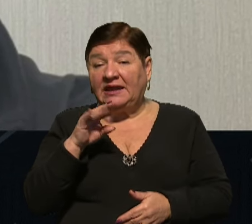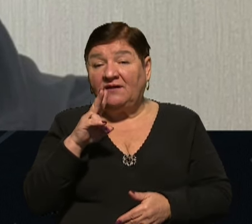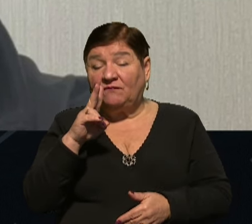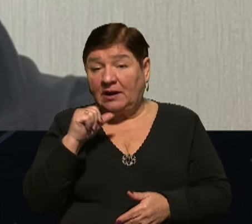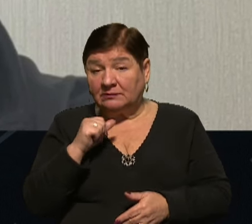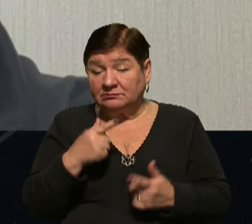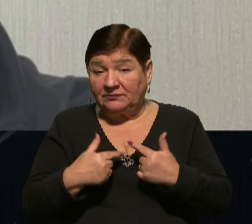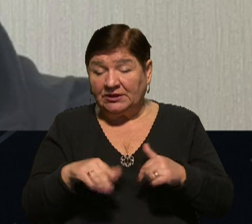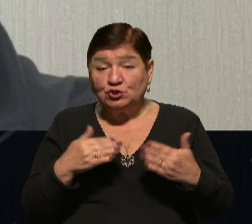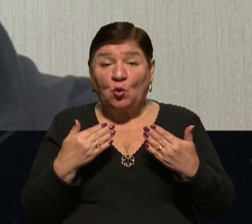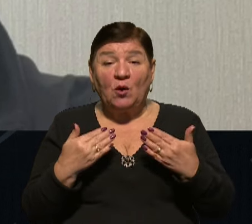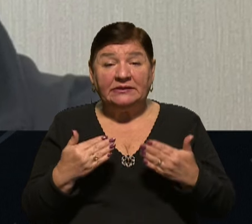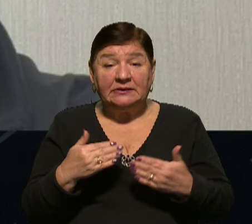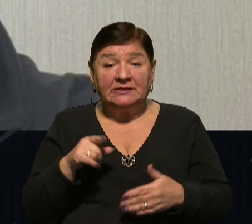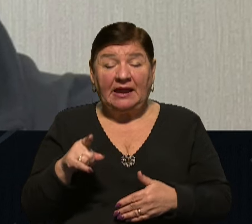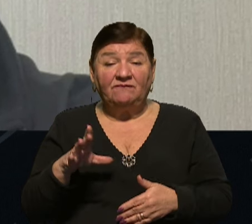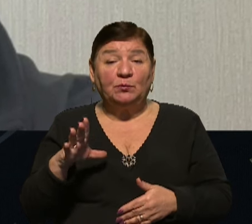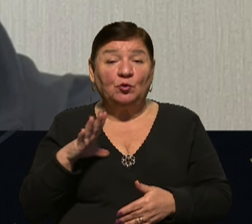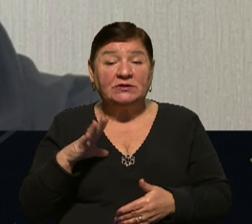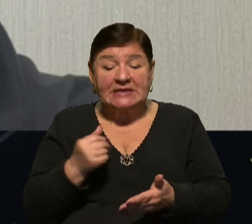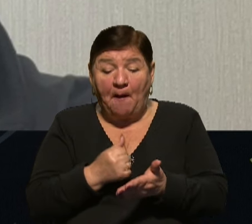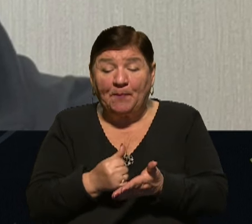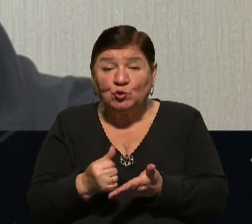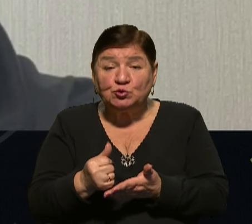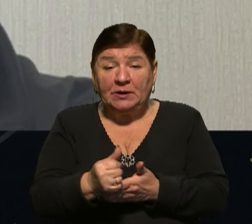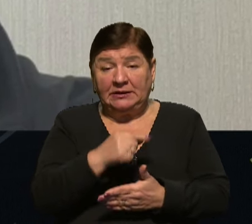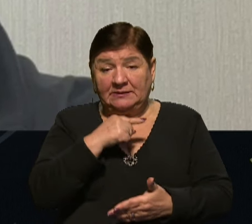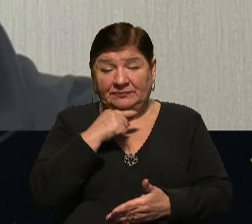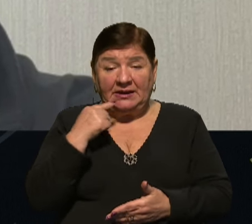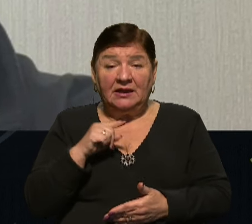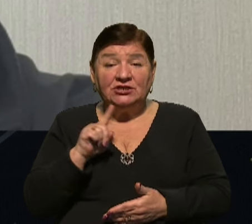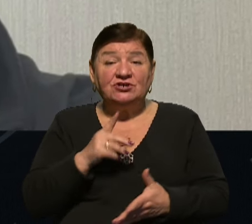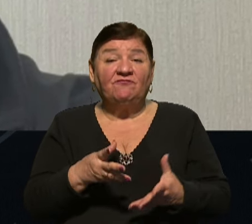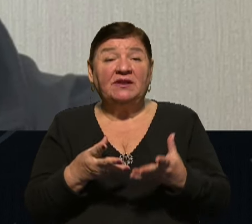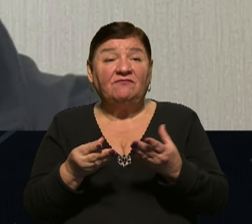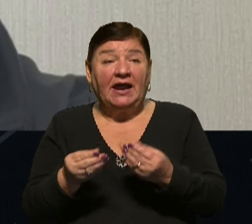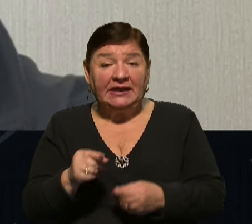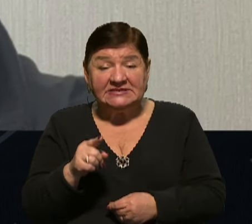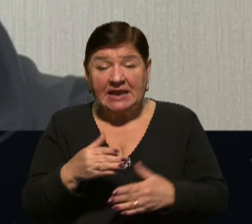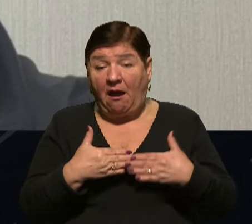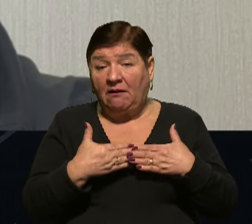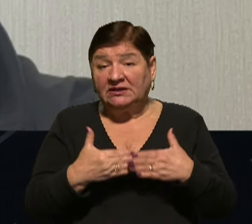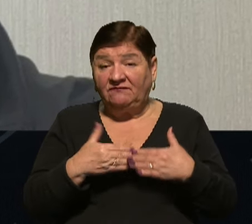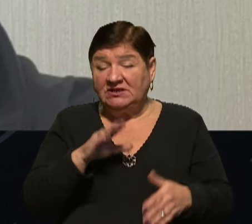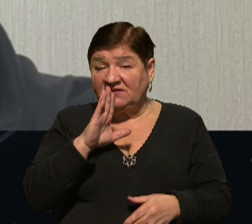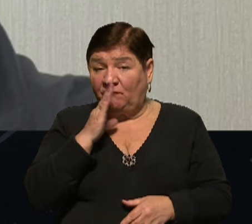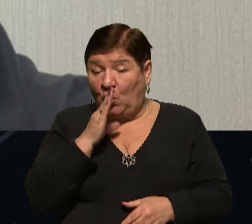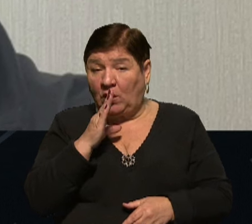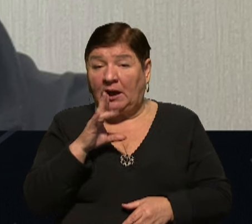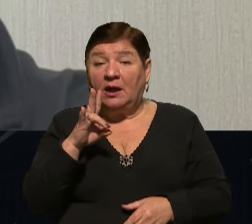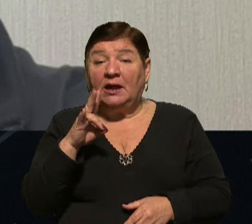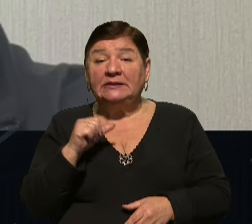Діопстейт, сьогодні відбулося просування. І чи впливає, власне, оця активність ворога на